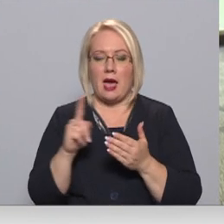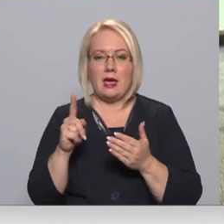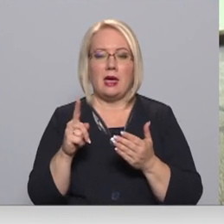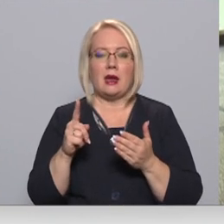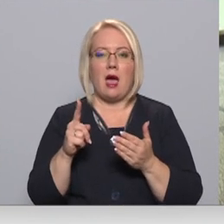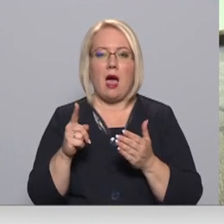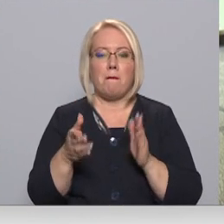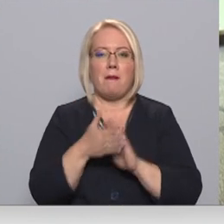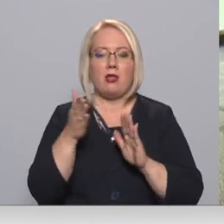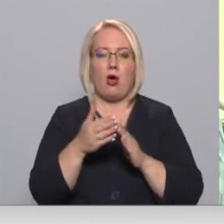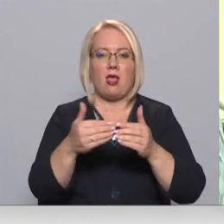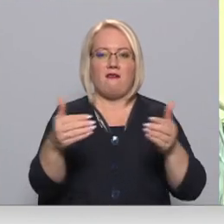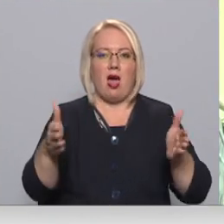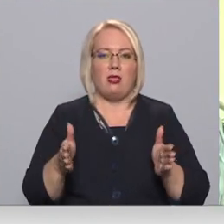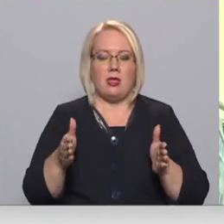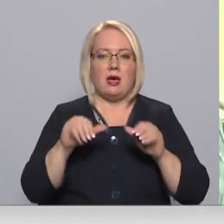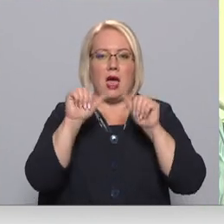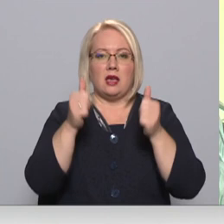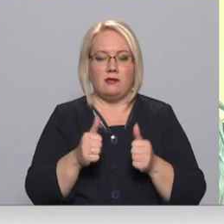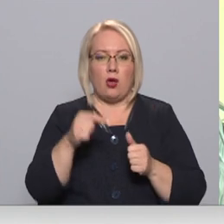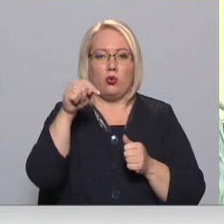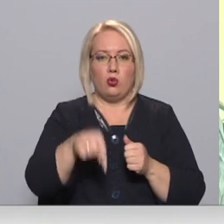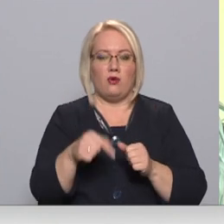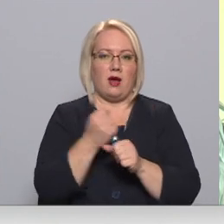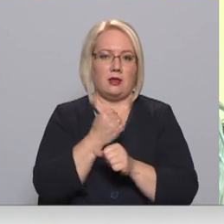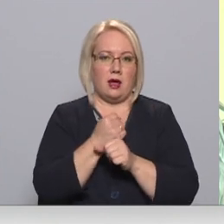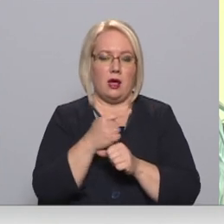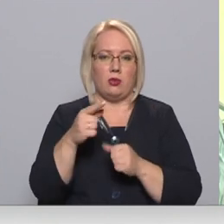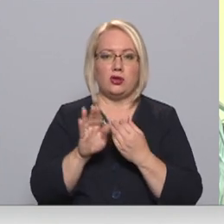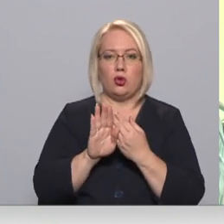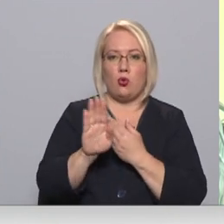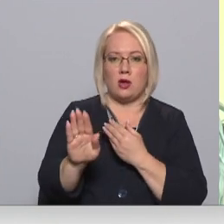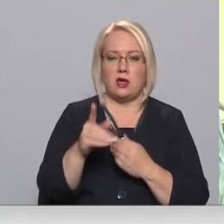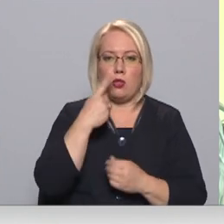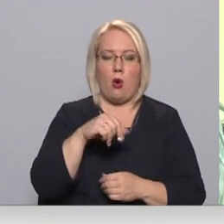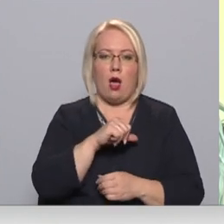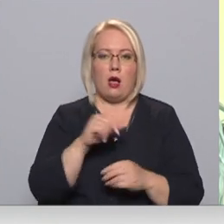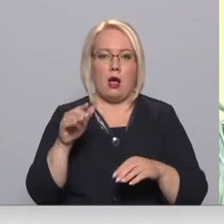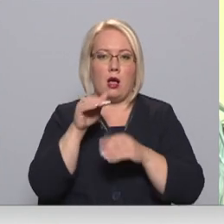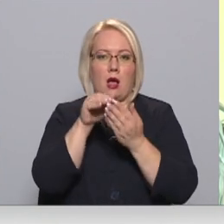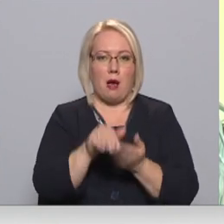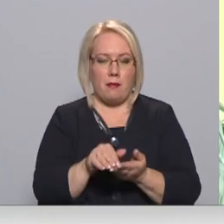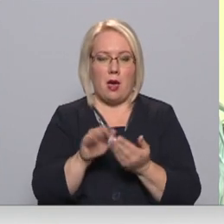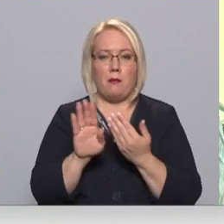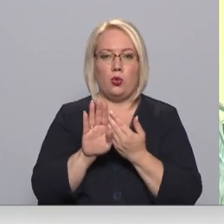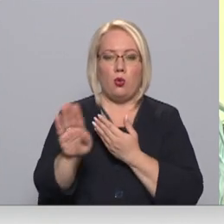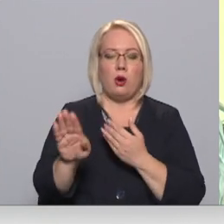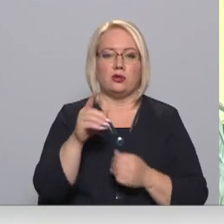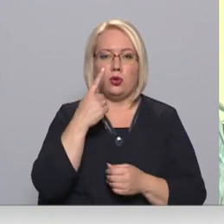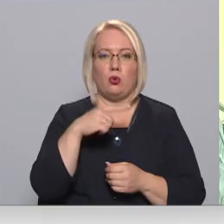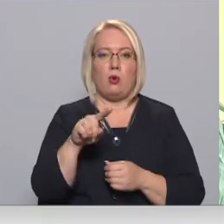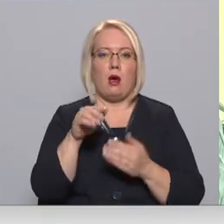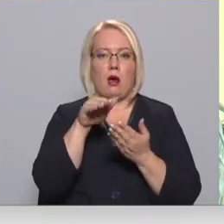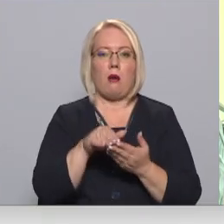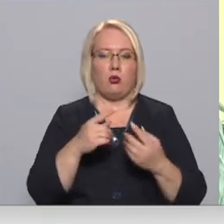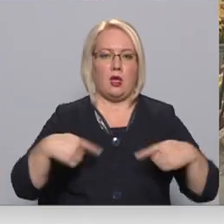jāizvedo, kurā viņš to drīkst darīt. Tas arī ir nostāk no pašiem kapiem, nostāk mazliet